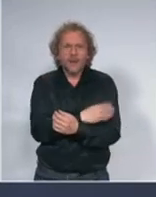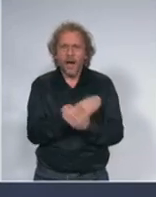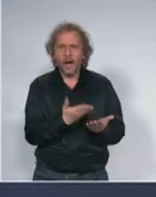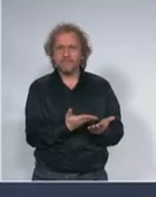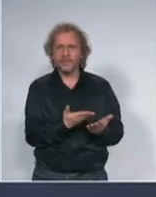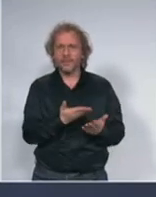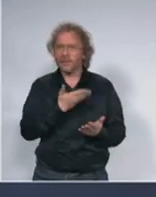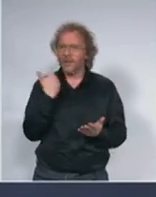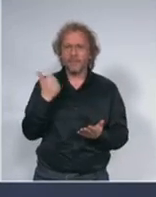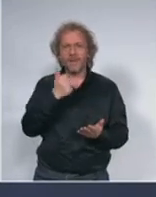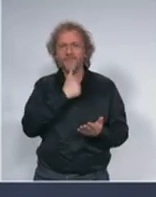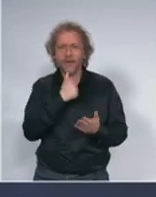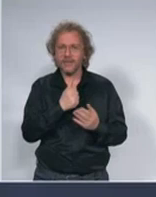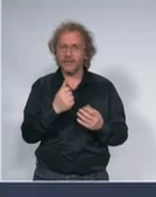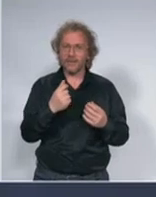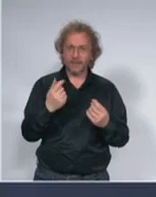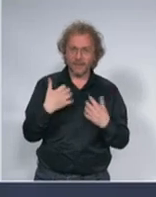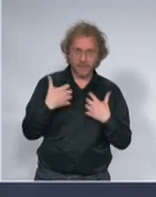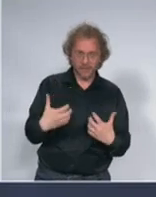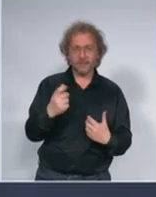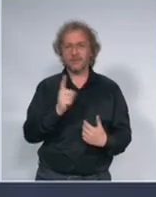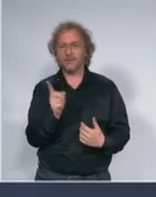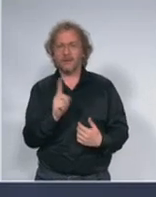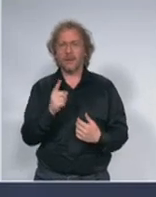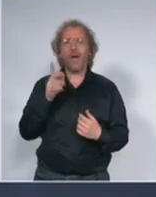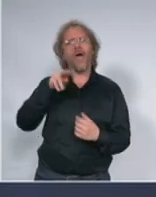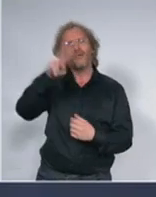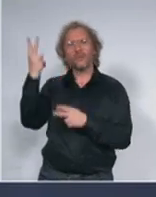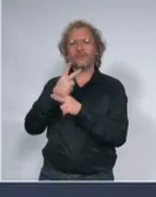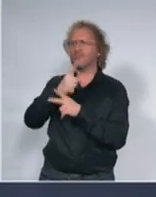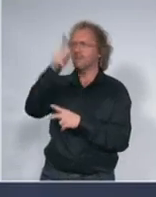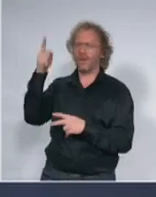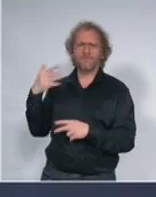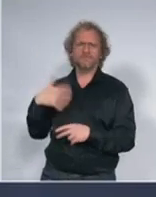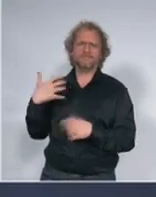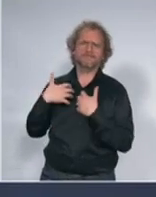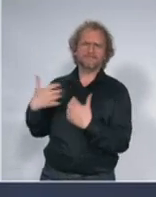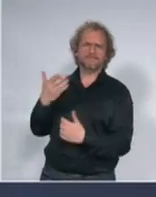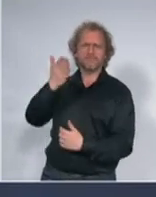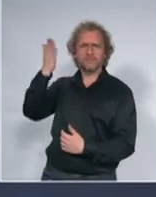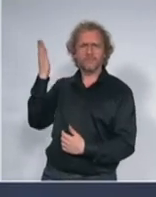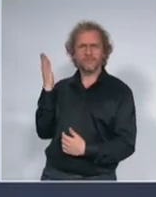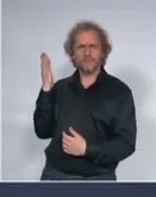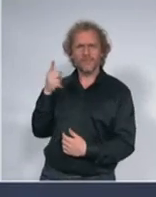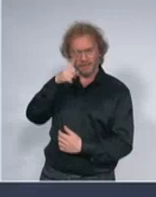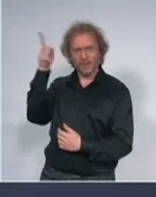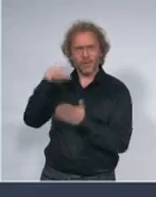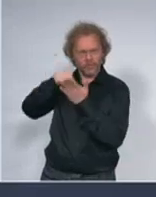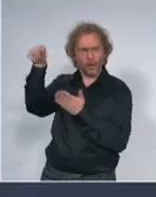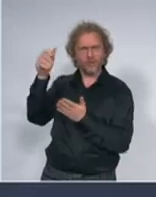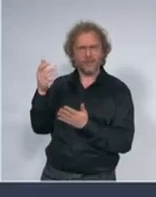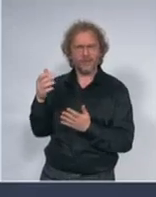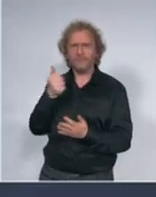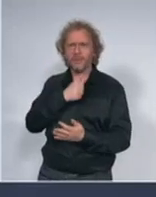od zdravstvenih sistema zemalja u kojima oni žive i rade i gde plaćaju poreze mnogo puta